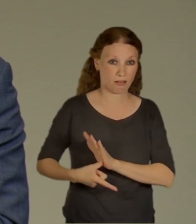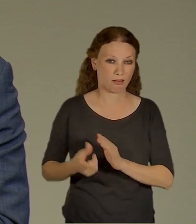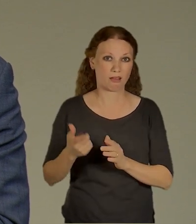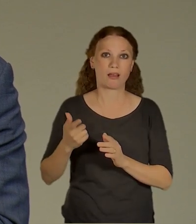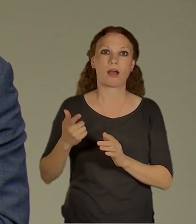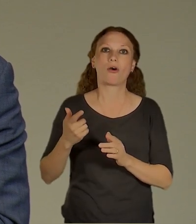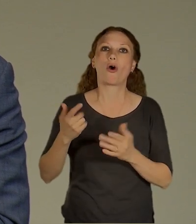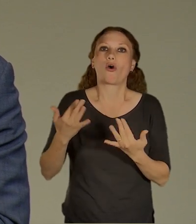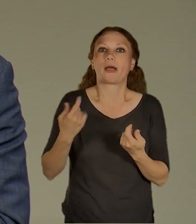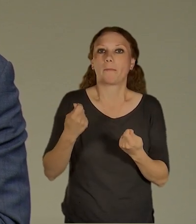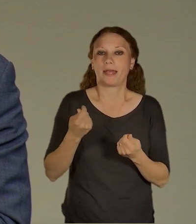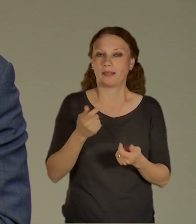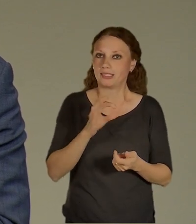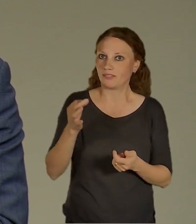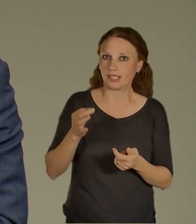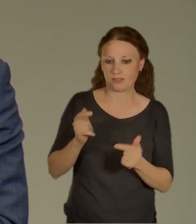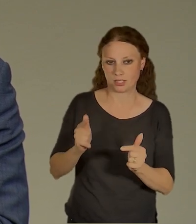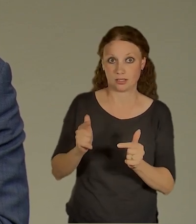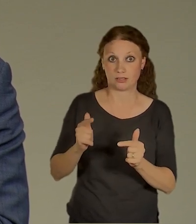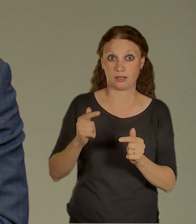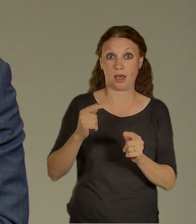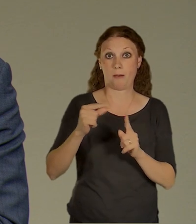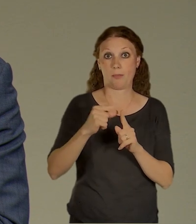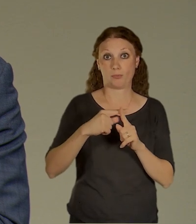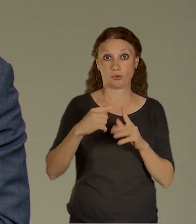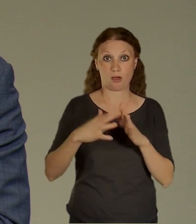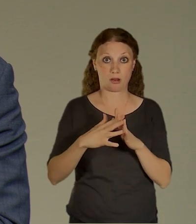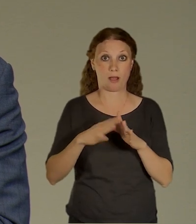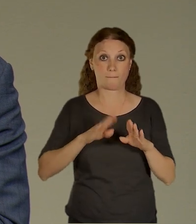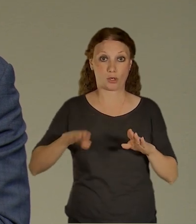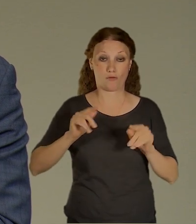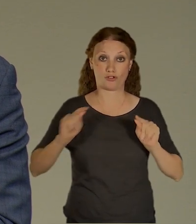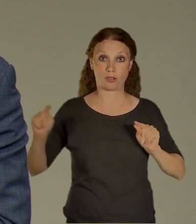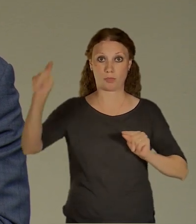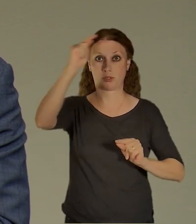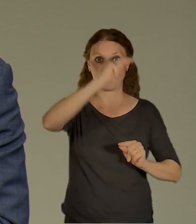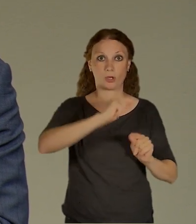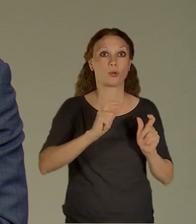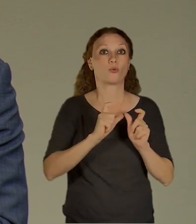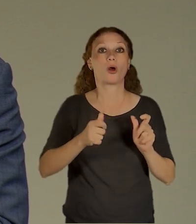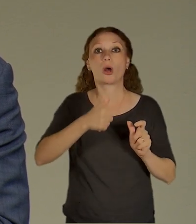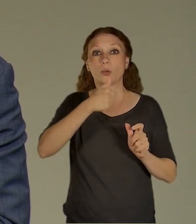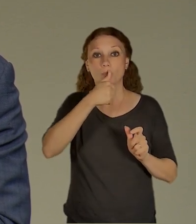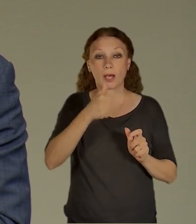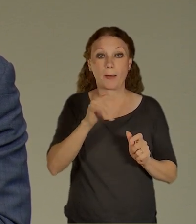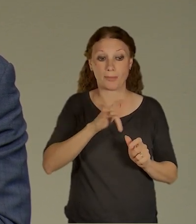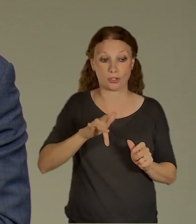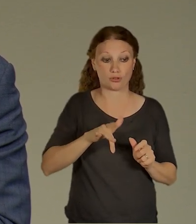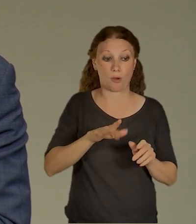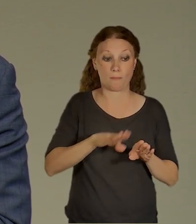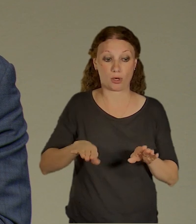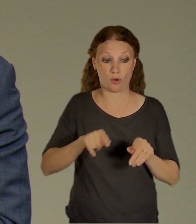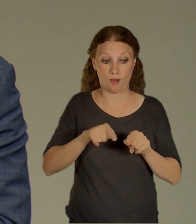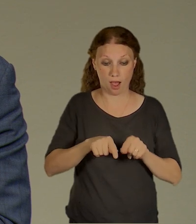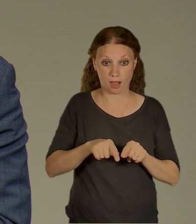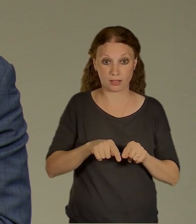peněz my vlastně chceme investovat do těch P plus R parkovišť, protože jedno parkovací místo na tom P plus R terminálu, na tom P